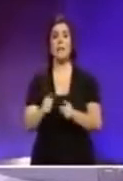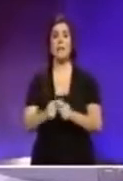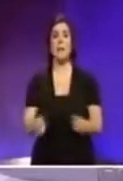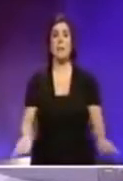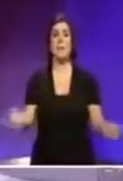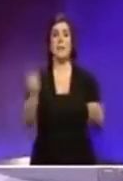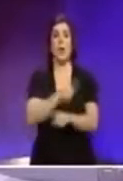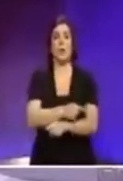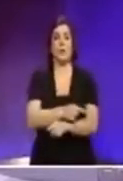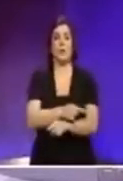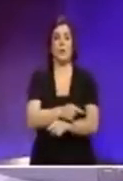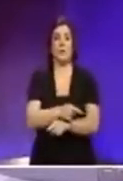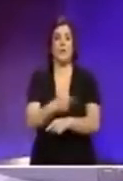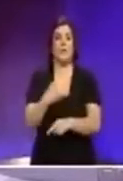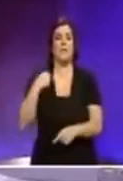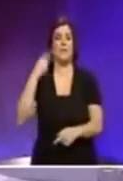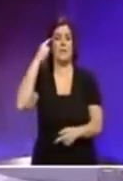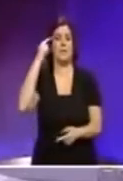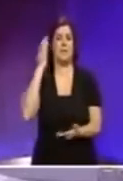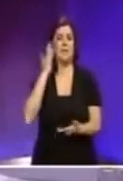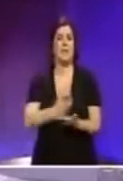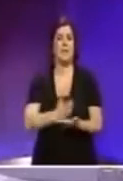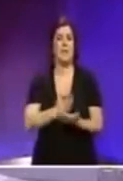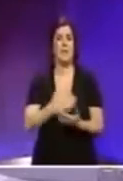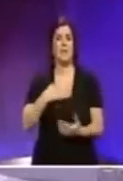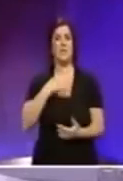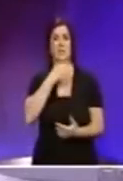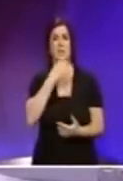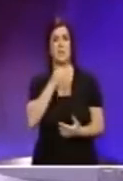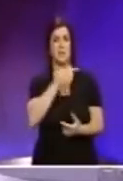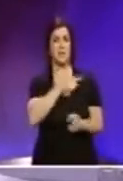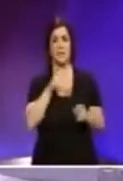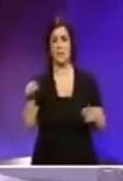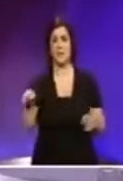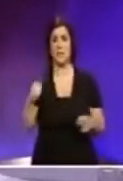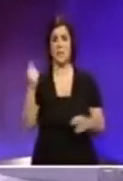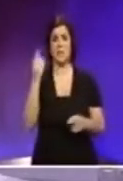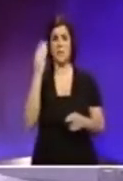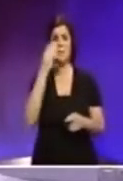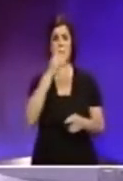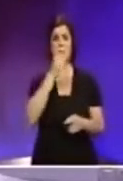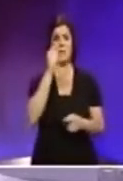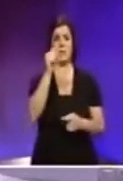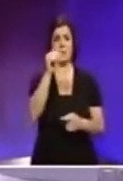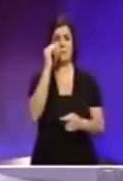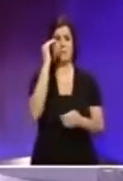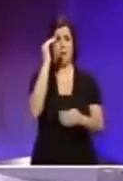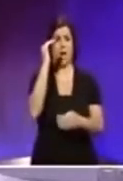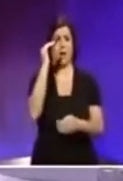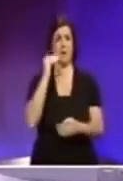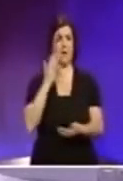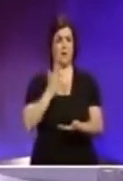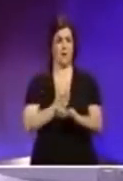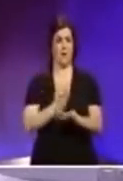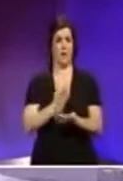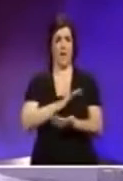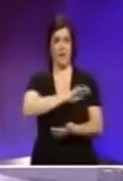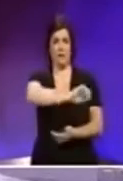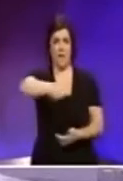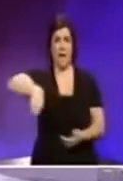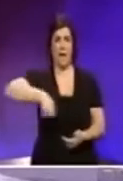bloq-post. I-reħal tana sepp li wijħat rittista si jintom il-koll li qedin iddar, ija li Malta ija verament tana l-koll,